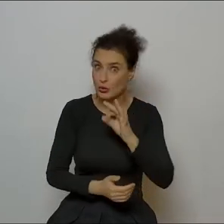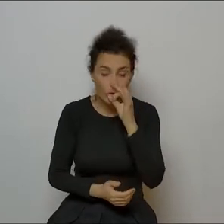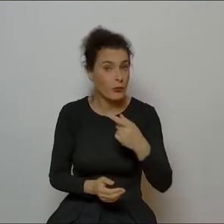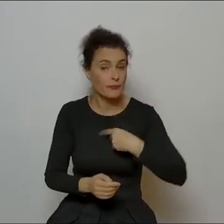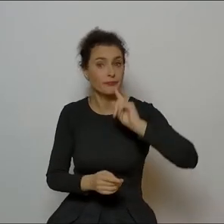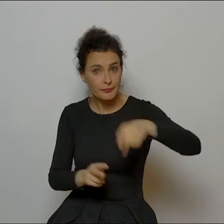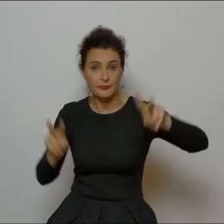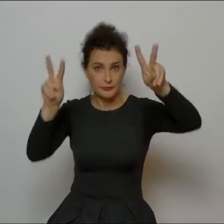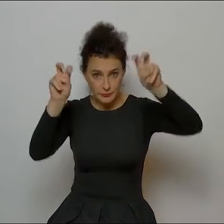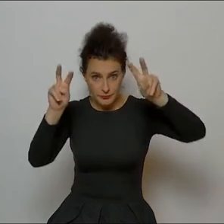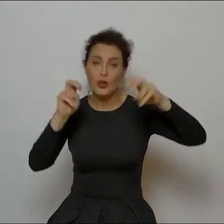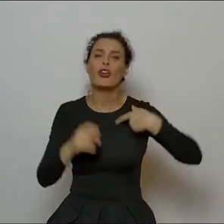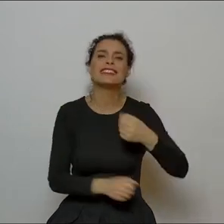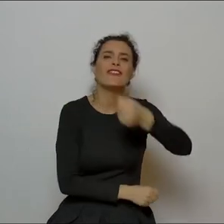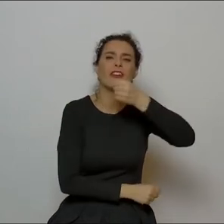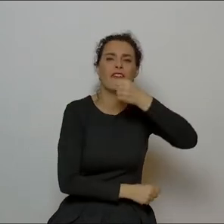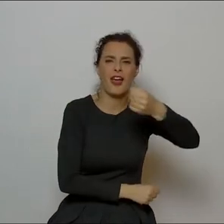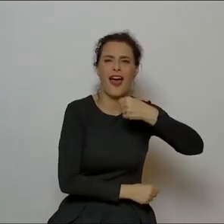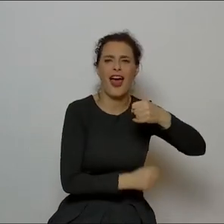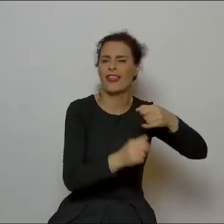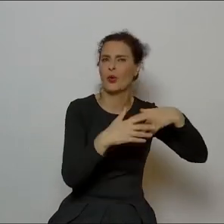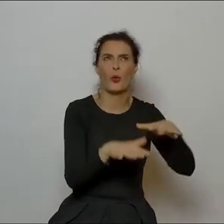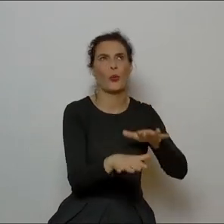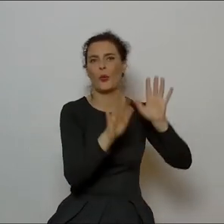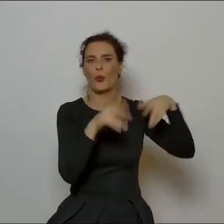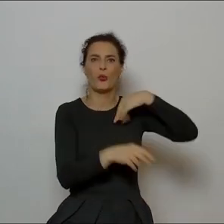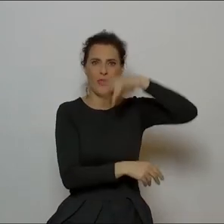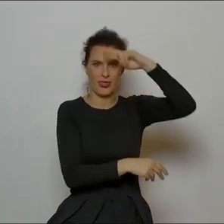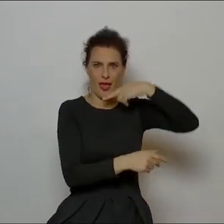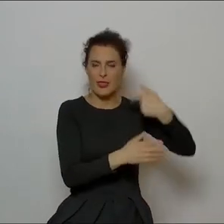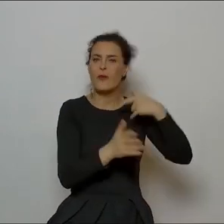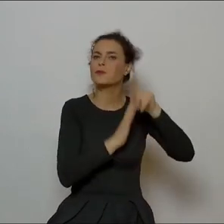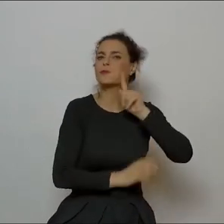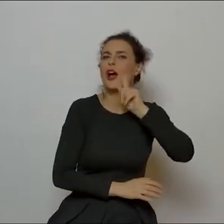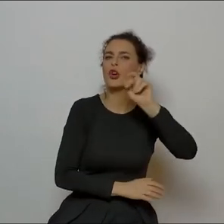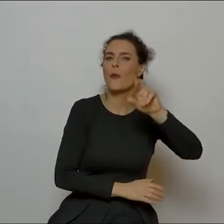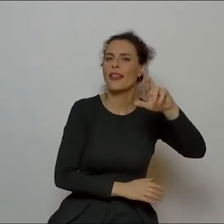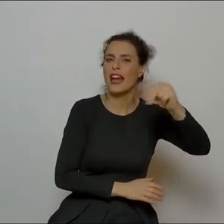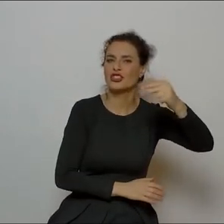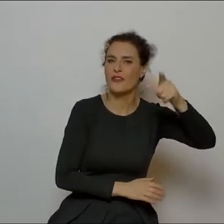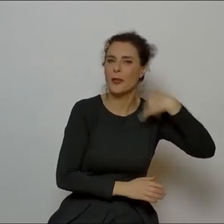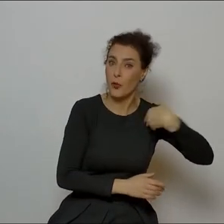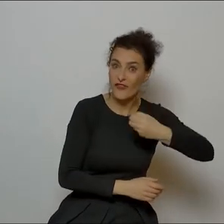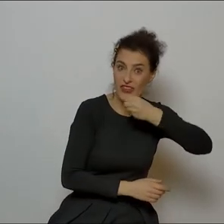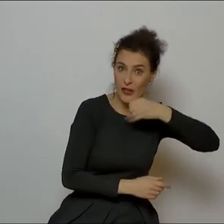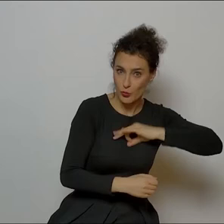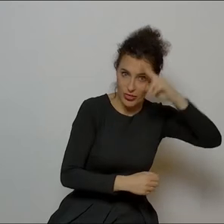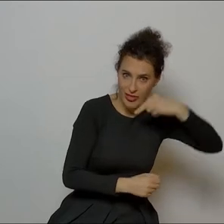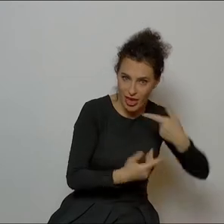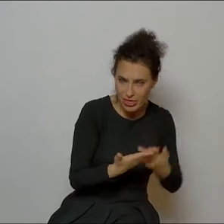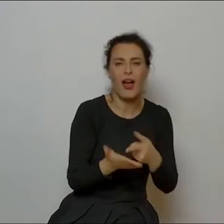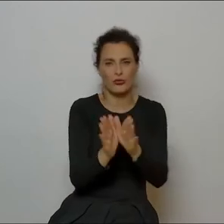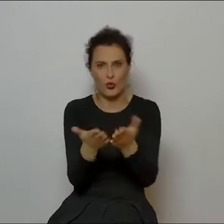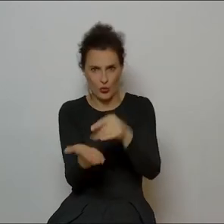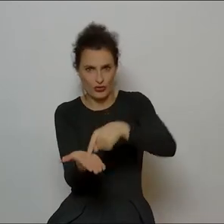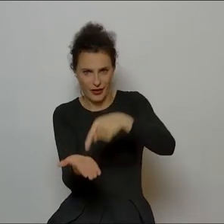To jest wywiad Rzeka z moją tatą, przeprowadzony przez pana Romana Radoszewskiego. I jakby będę